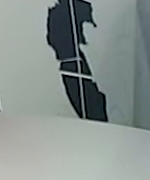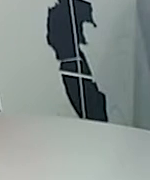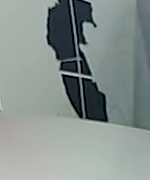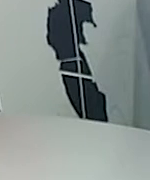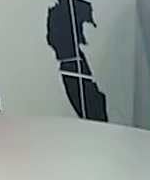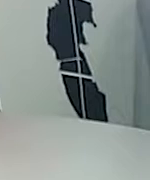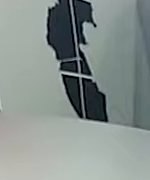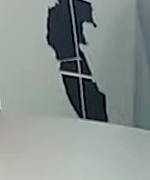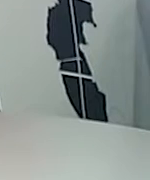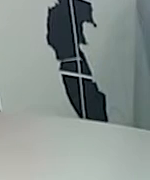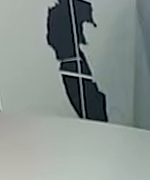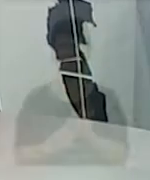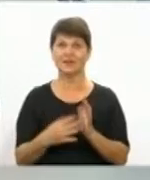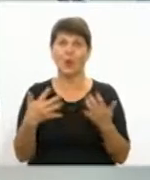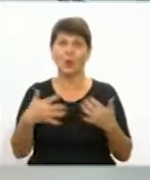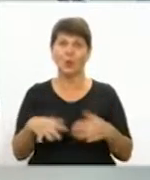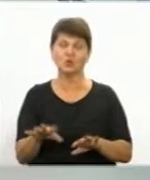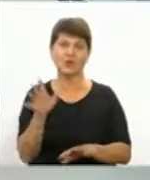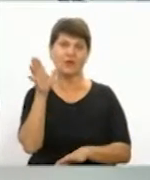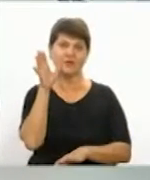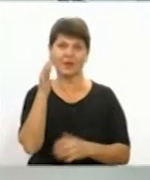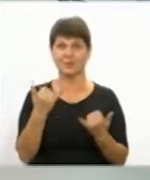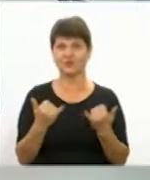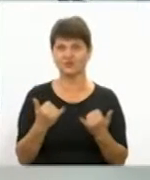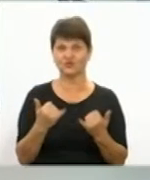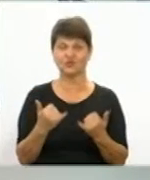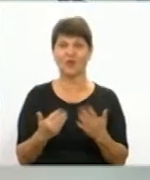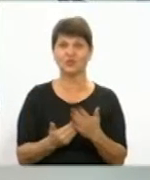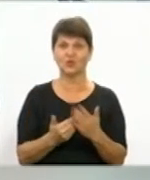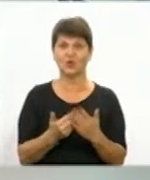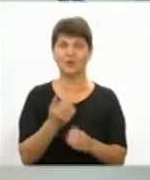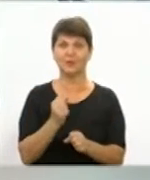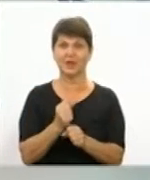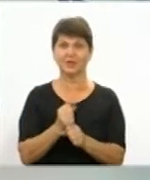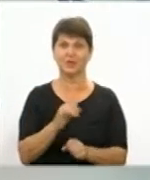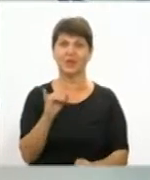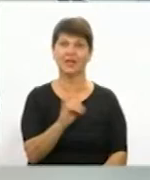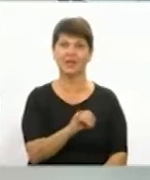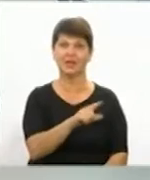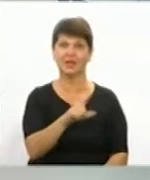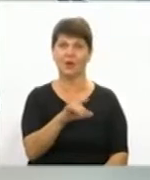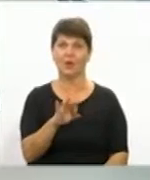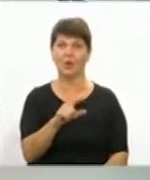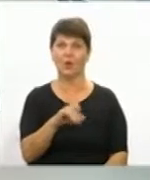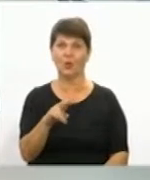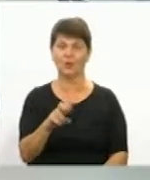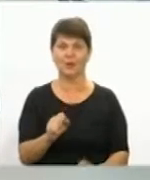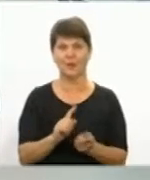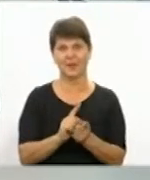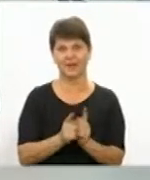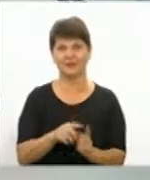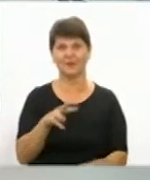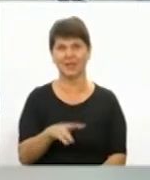19-та вже у Вінниці і час новин. У студії для вас працює Ірина Хуходра. Сурдопереклад Марини Нікітіної.